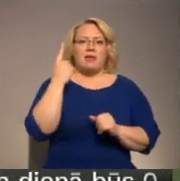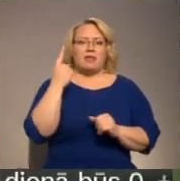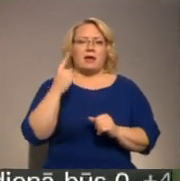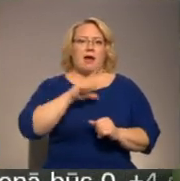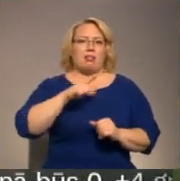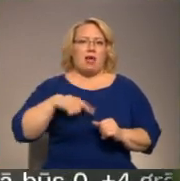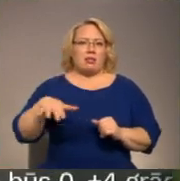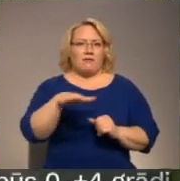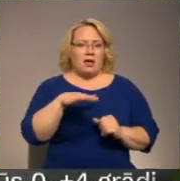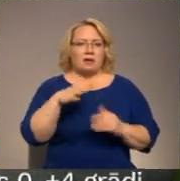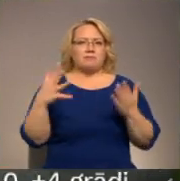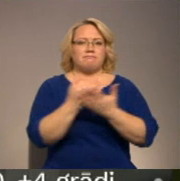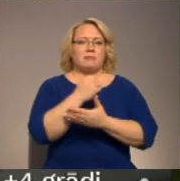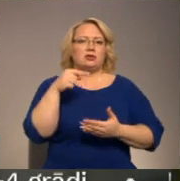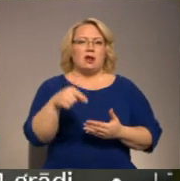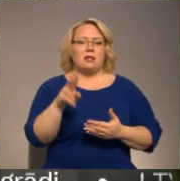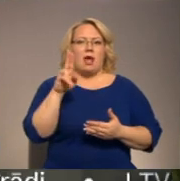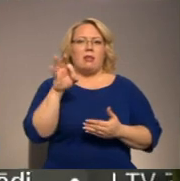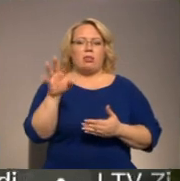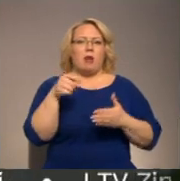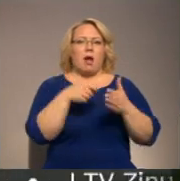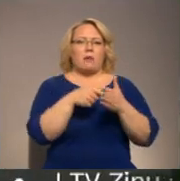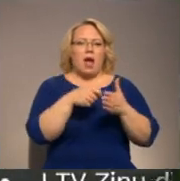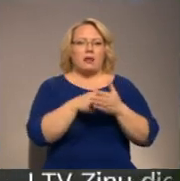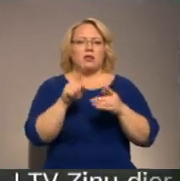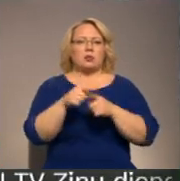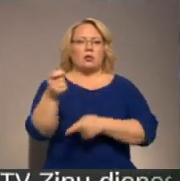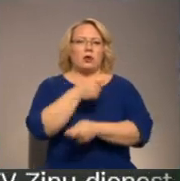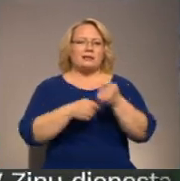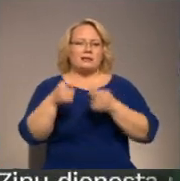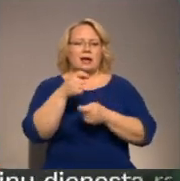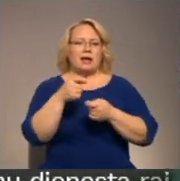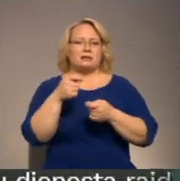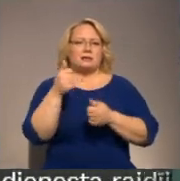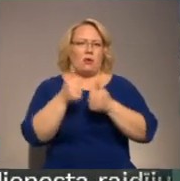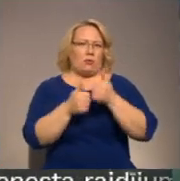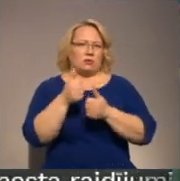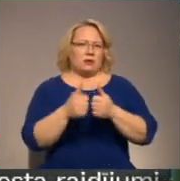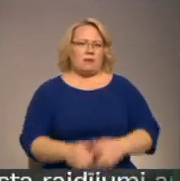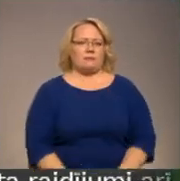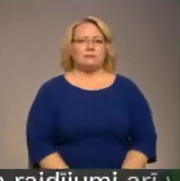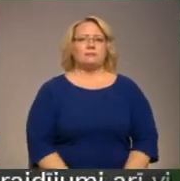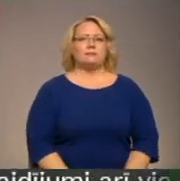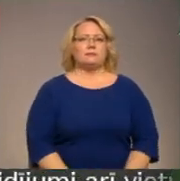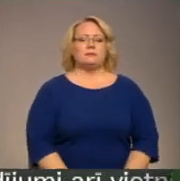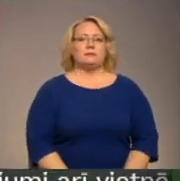uzņēmums no Latvijas, kas uzvarēs šādā NATO apgādes noģistikas aģentūras konkursā. Elīna Upīt Reinis, Žagariņš Vidzemes televīzija.